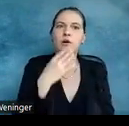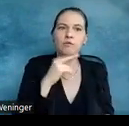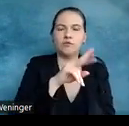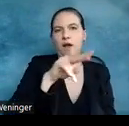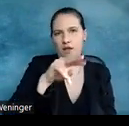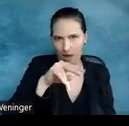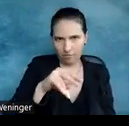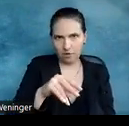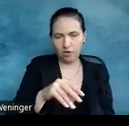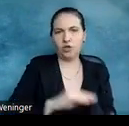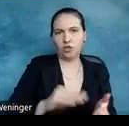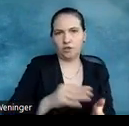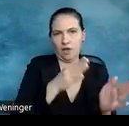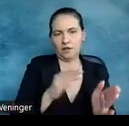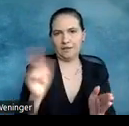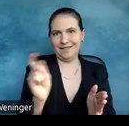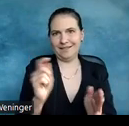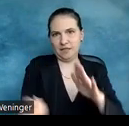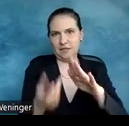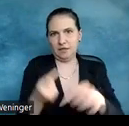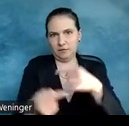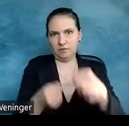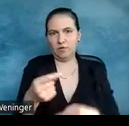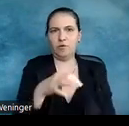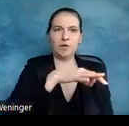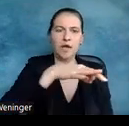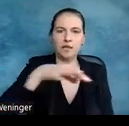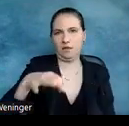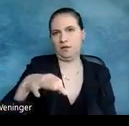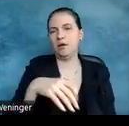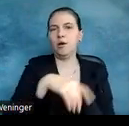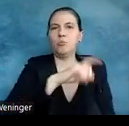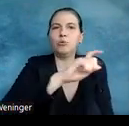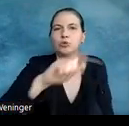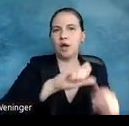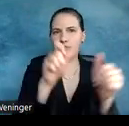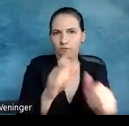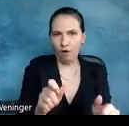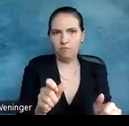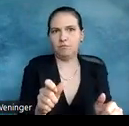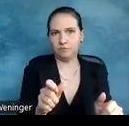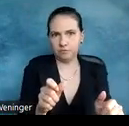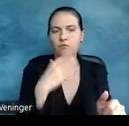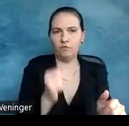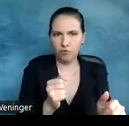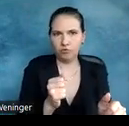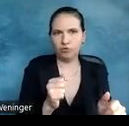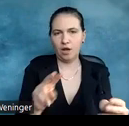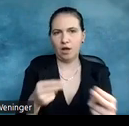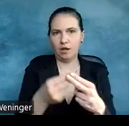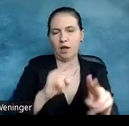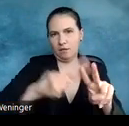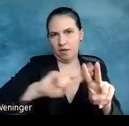Schriftarten zu digitalisieren und einige Buchstabenformen entsprechend von den Erkenntnissen zur Lesbarkeit zu